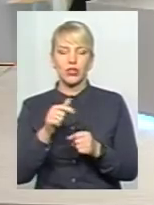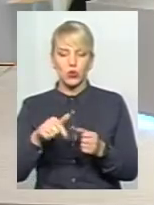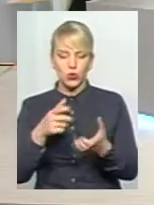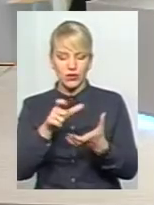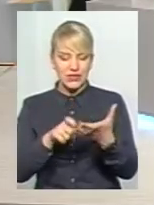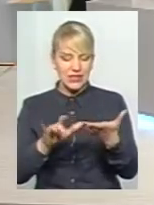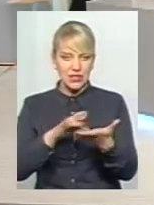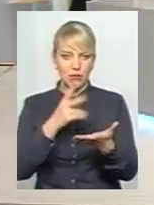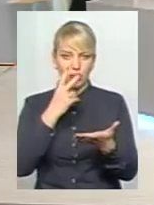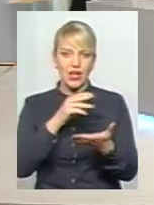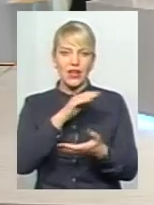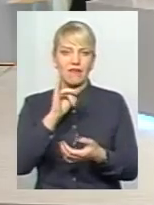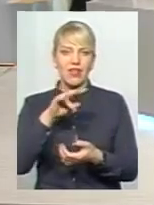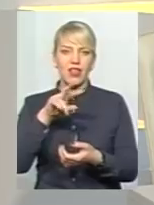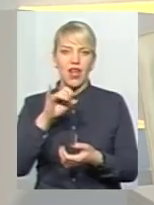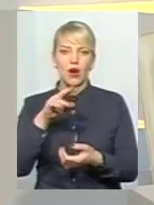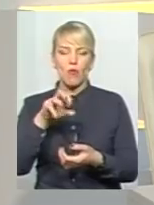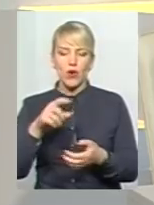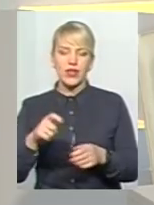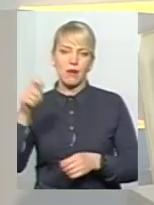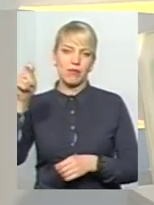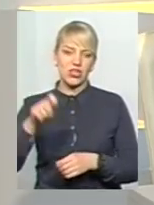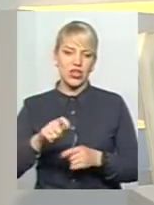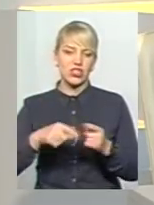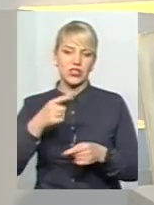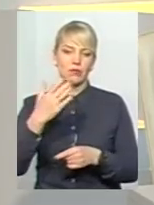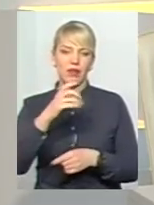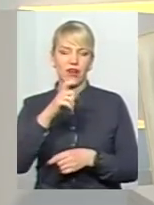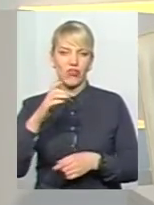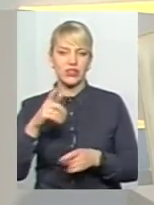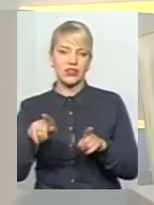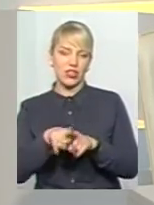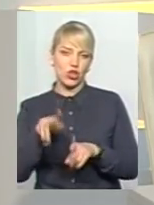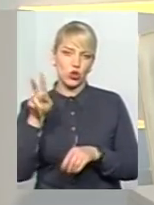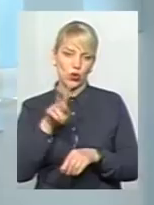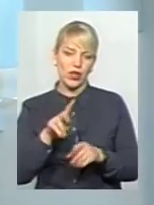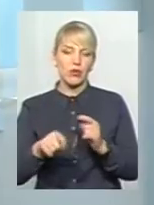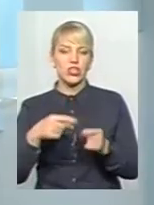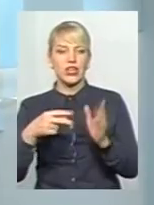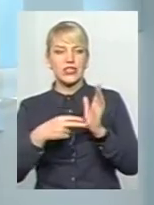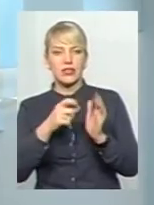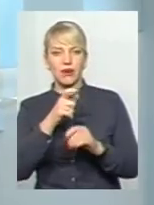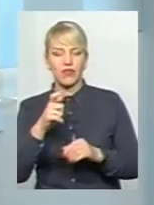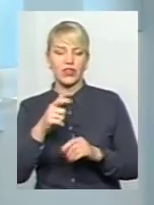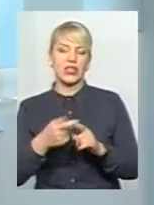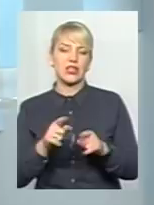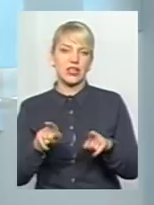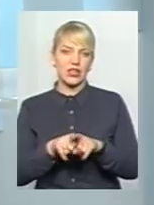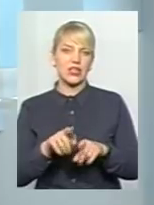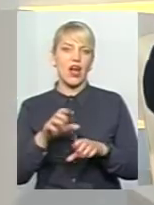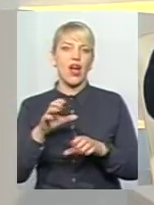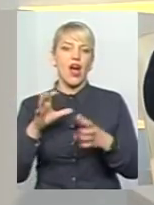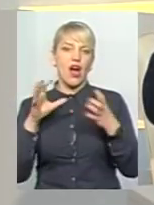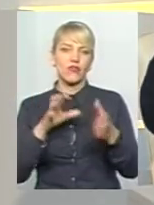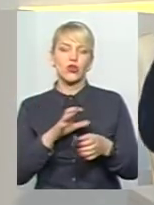подивитися, що на філармонію через 5 хвилин приїжджає такий-то тролейбус, через 7 хвилин приїжджає такий-то автобус. І під нього вже виходити і сідати,